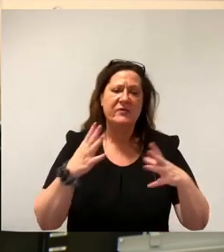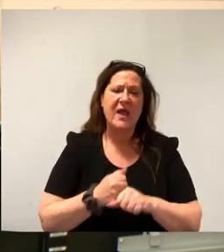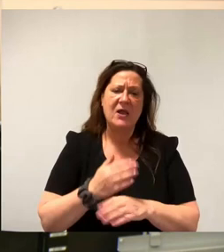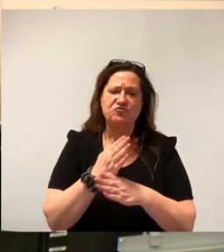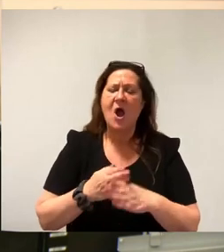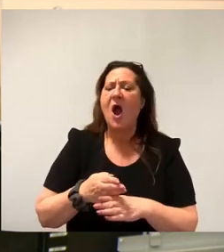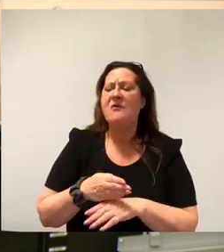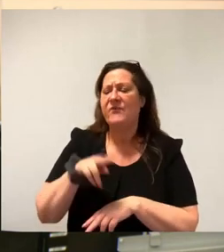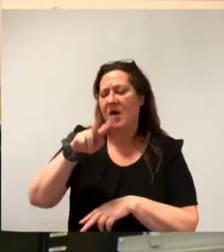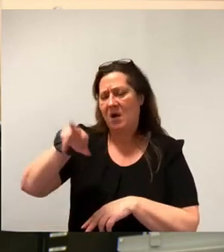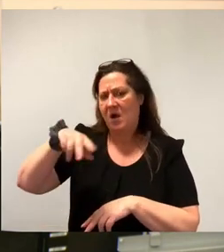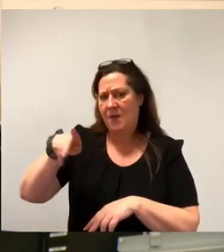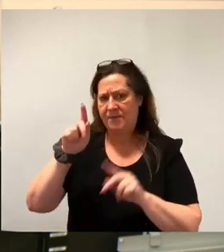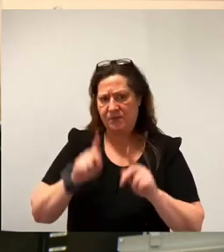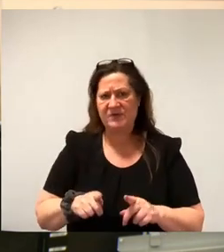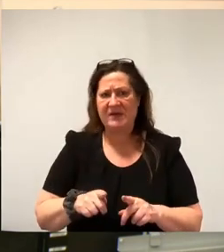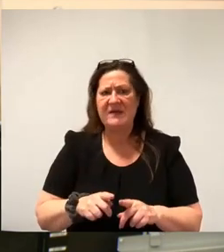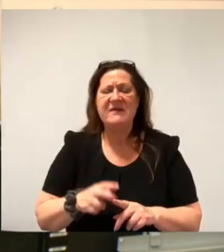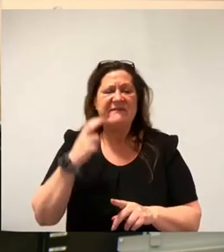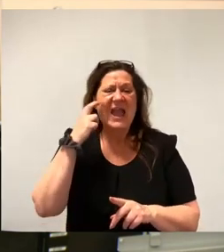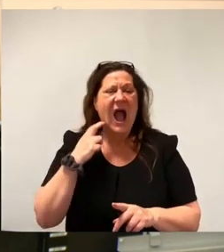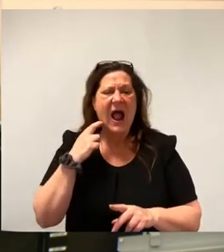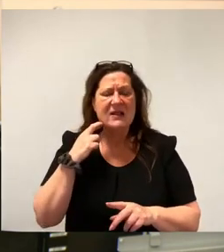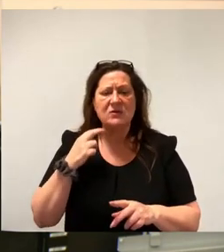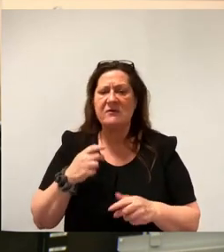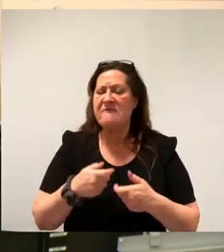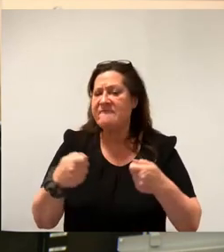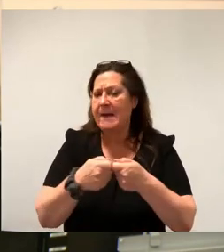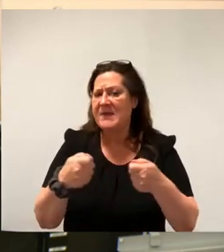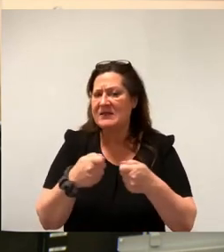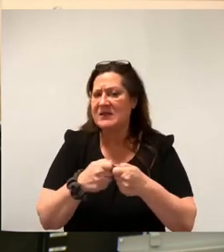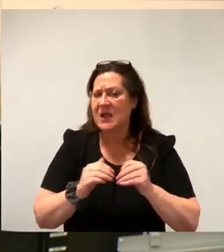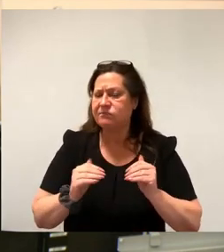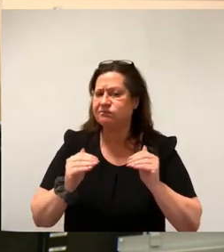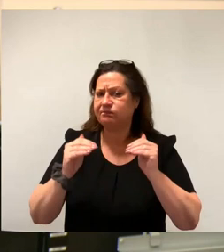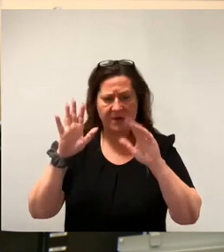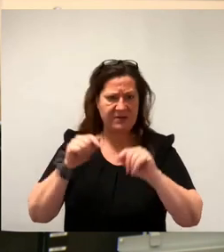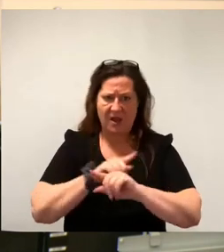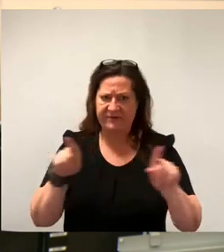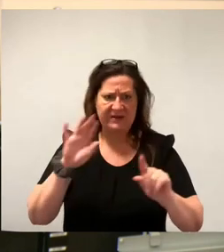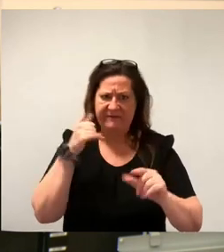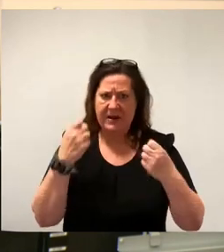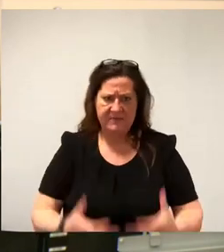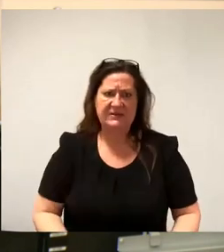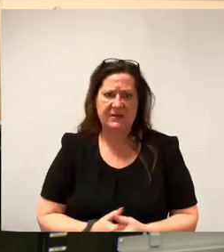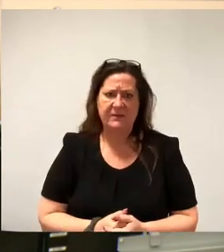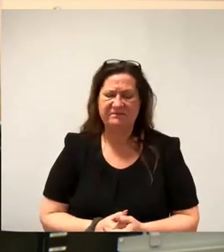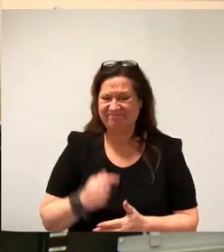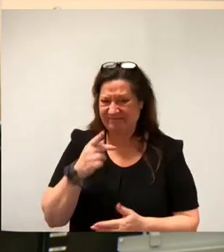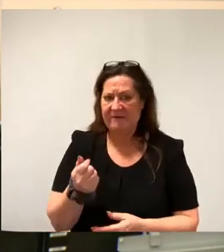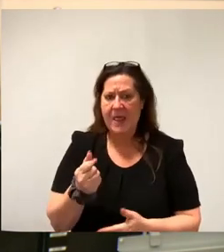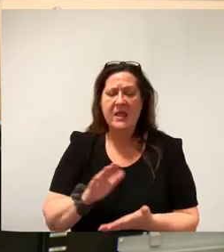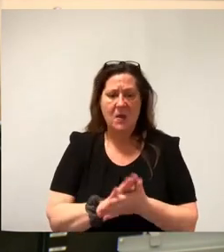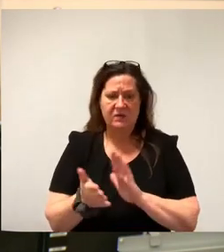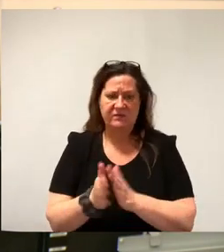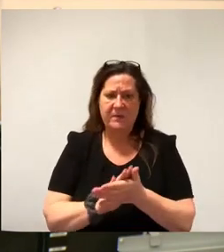neues Aufwachsen sogenannter Altverbindlichkeiten zu verhindern. Die zuschließende Finanzierungsvereinbarung regelt